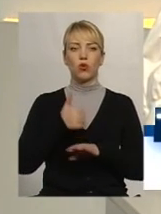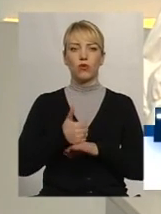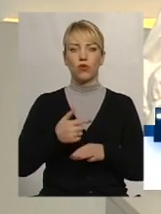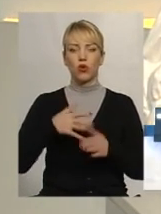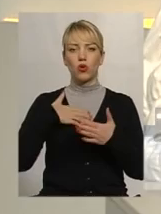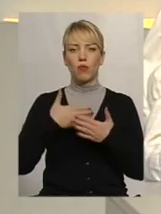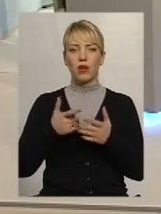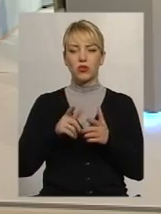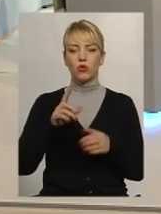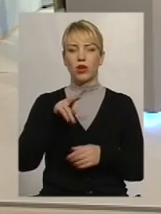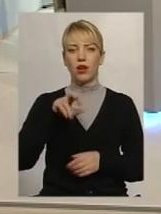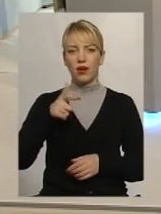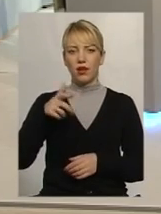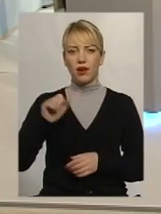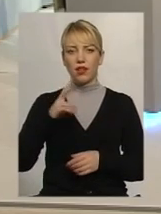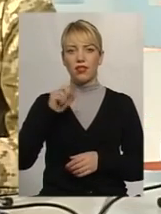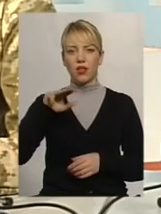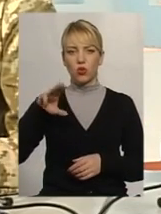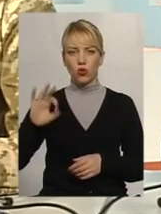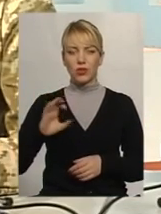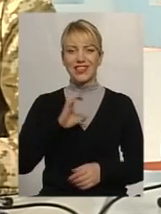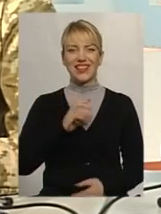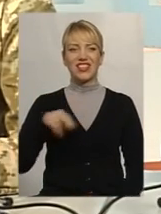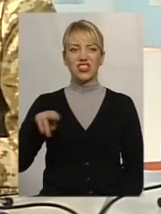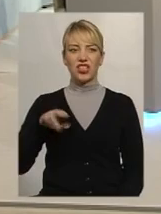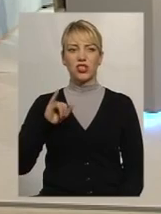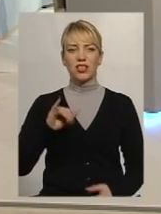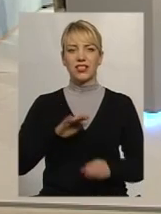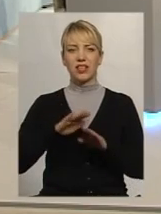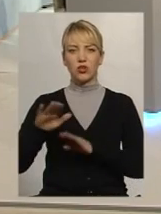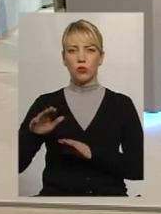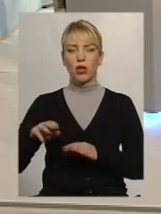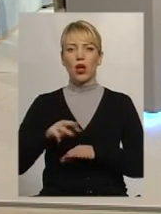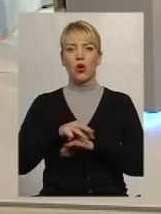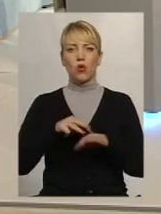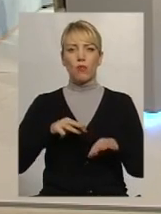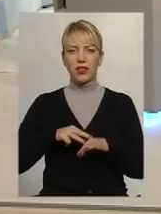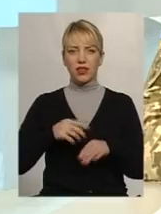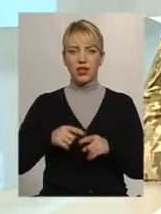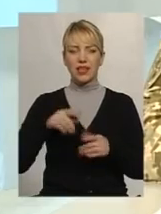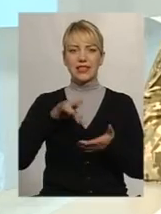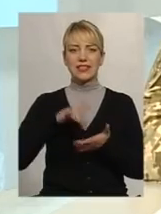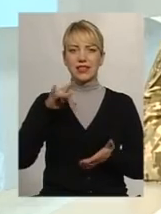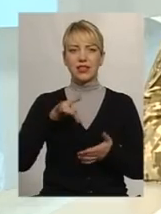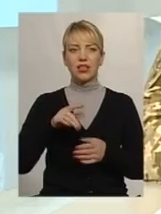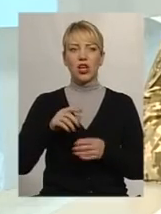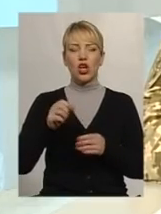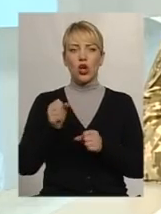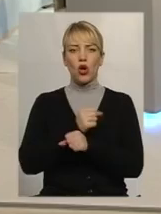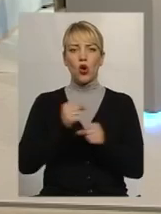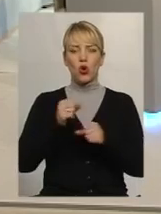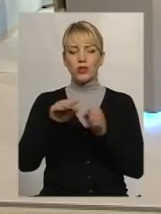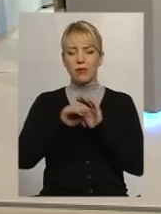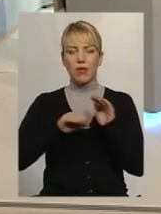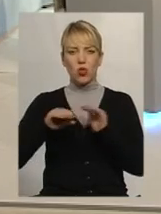громадської лігії Україна-НАТО Сергієм Джеджем та заступником командира Центру розмінування Богданом Беркутою. Вітаю вас,